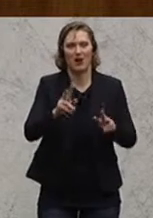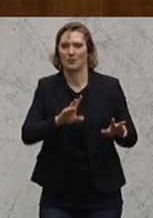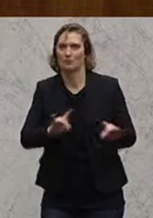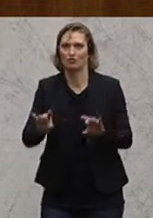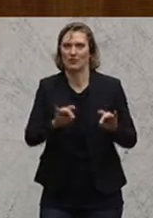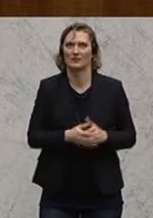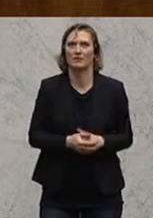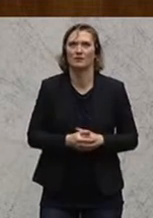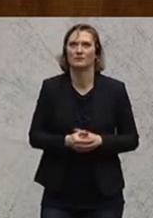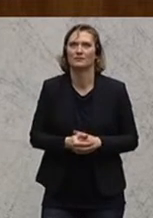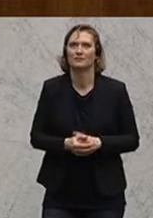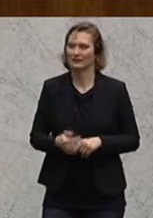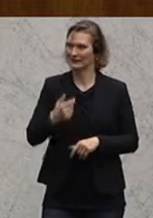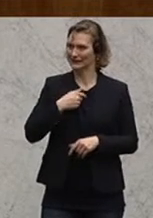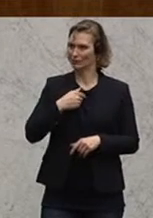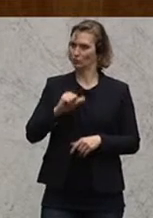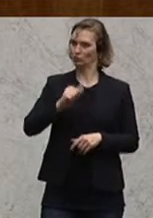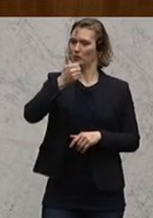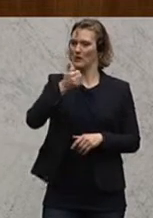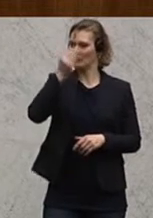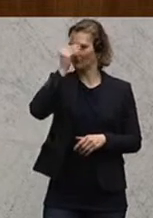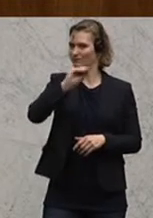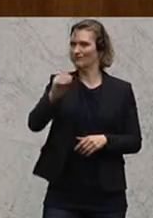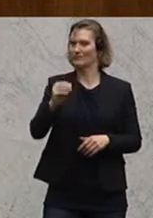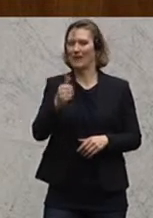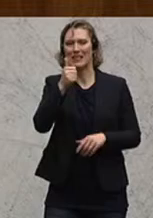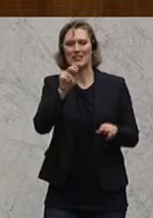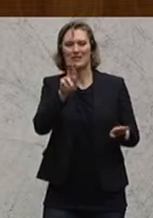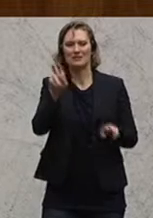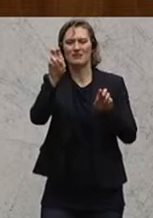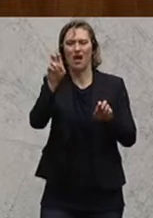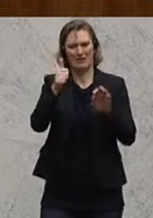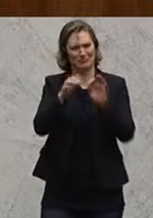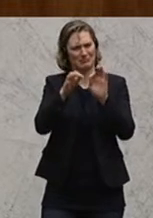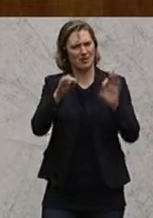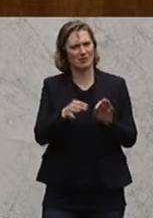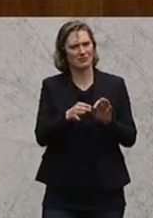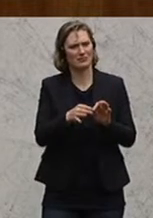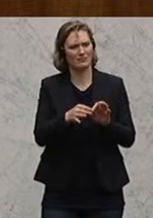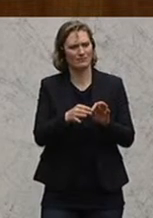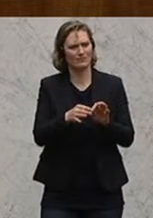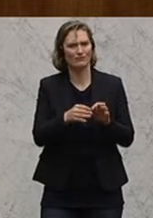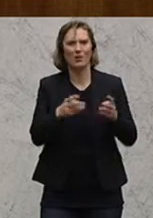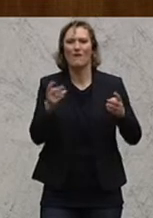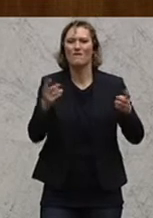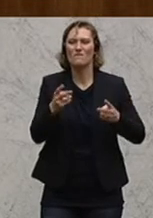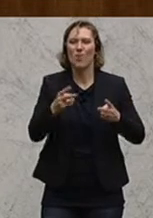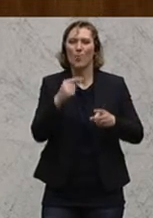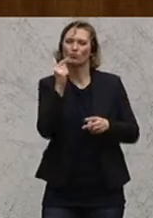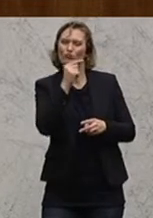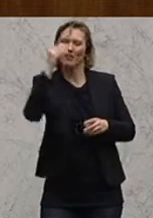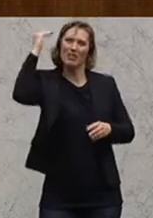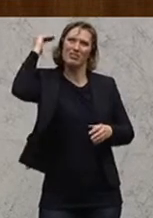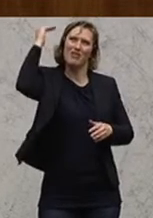damit beginnen, dass ich einen Satz zitiere, der auf der Decke des kleinen Wappensaales